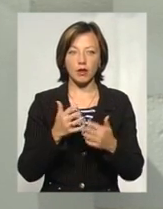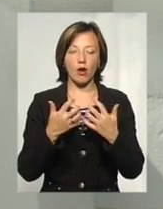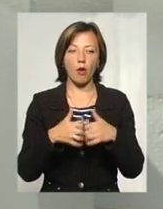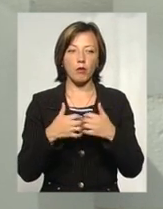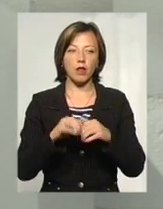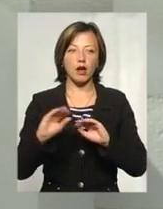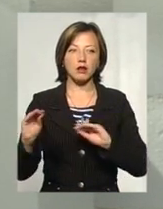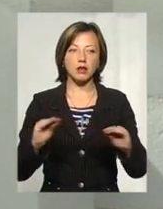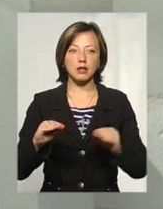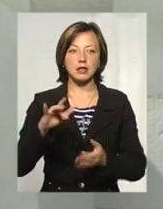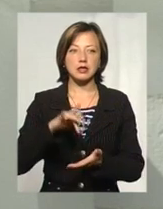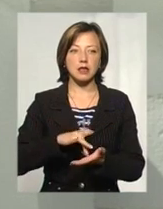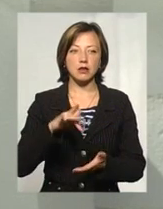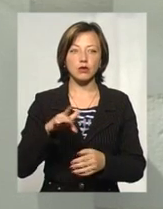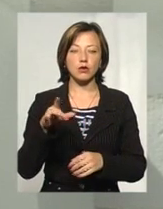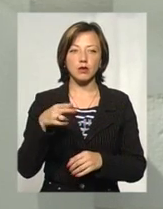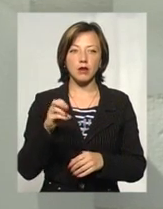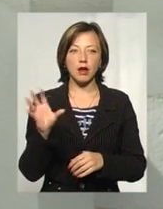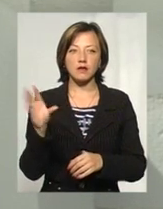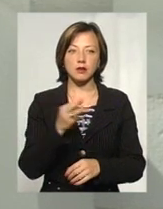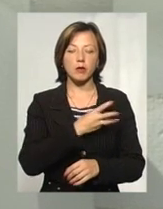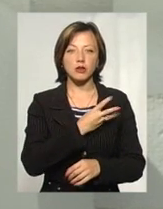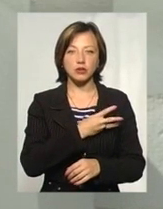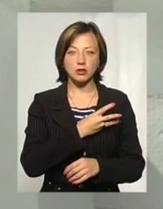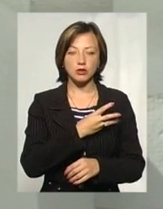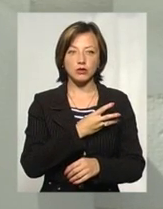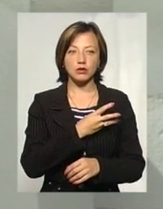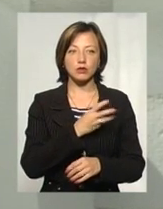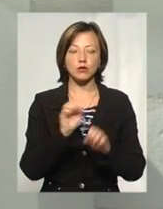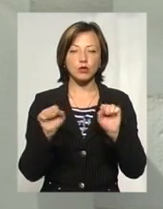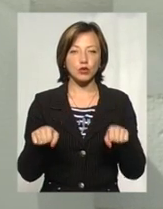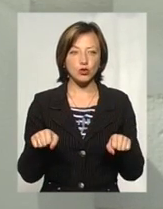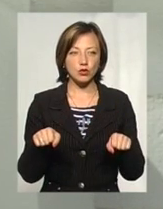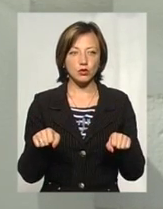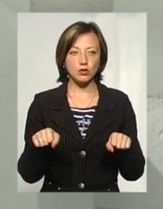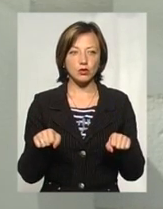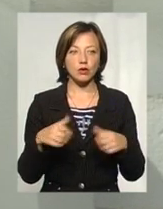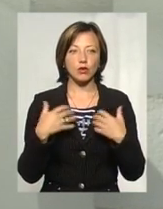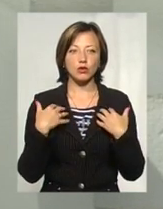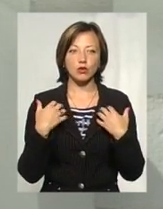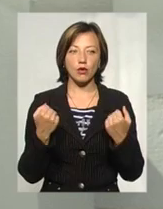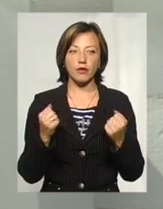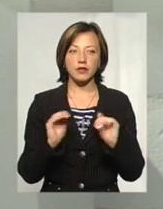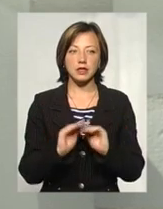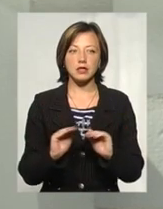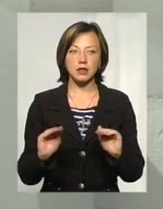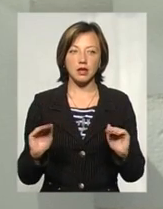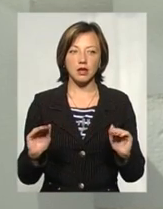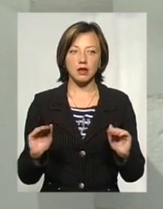такого центру, де всі охочі, всі цільові аудиторії зможуть оздоровлювати дітей,